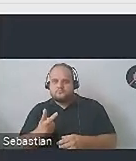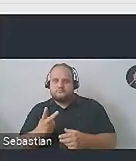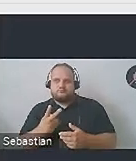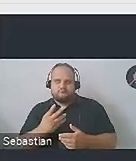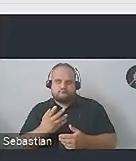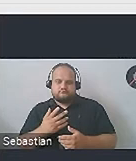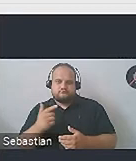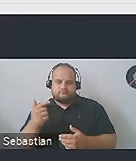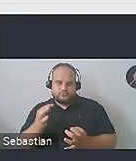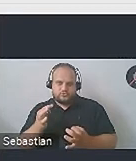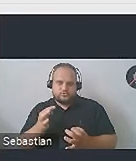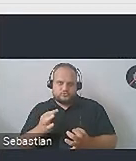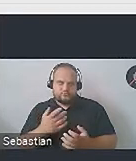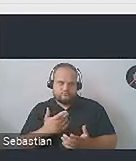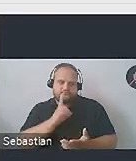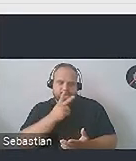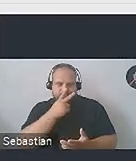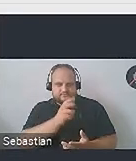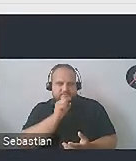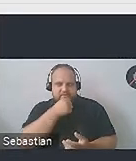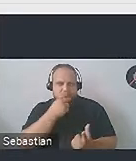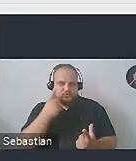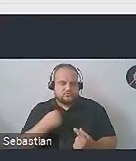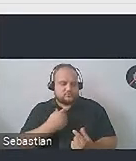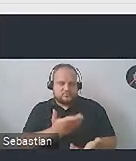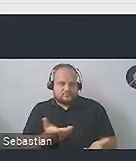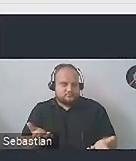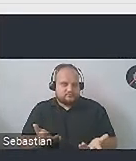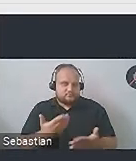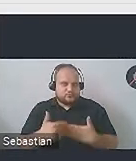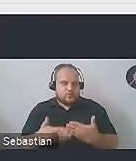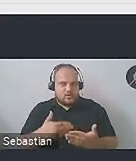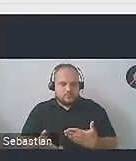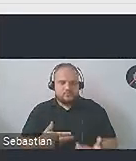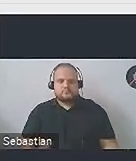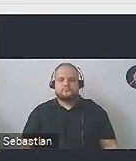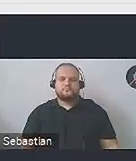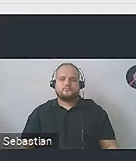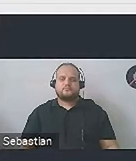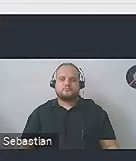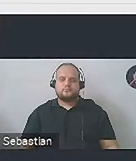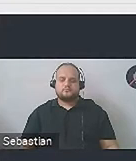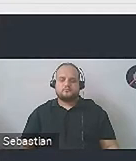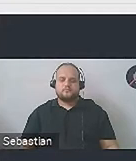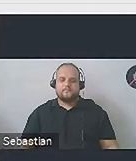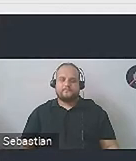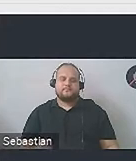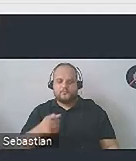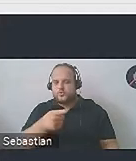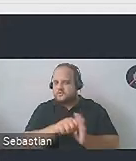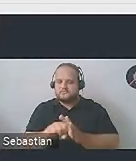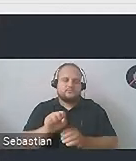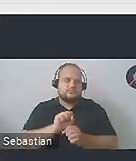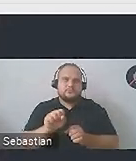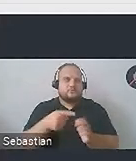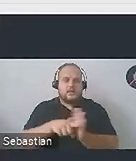traktować dzisiejszych seniorów, co tak naprawdę jest niedopuszczalne. Więc zwróćcie na to uwagę, dostępność jest dla wszystkich i to